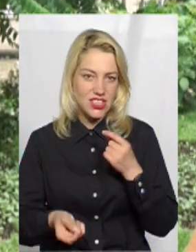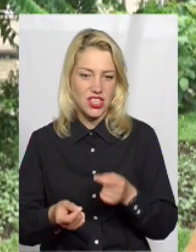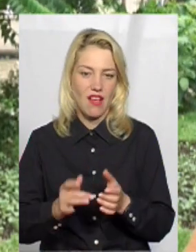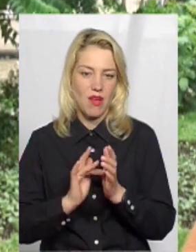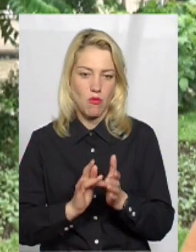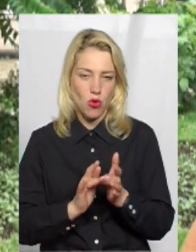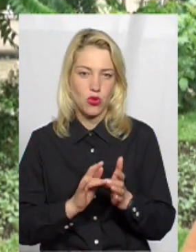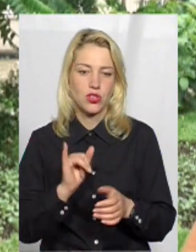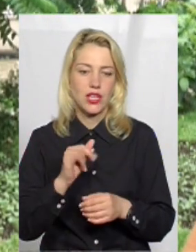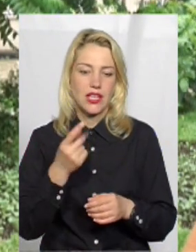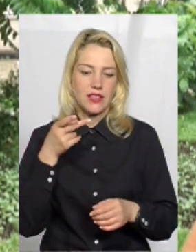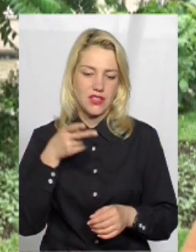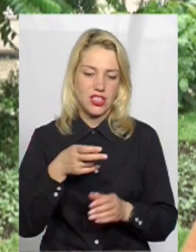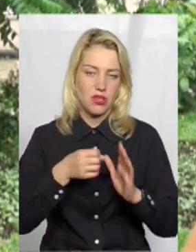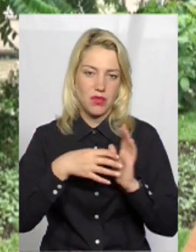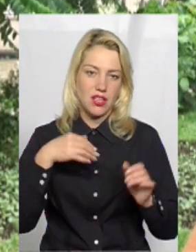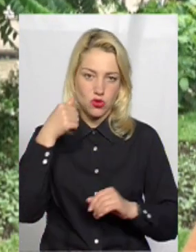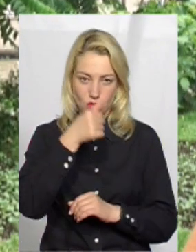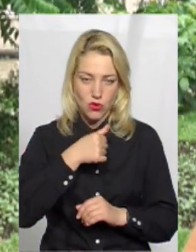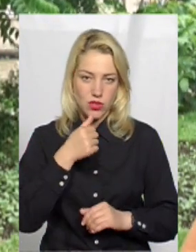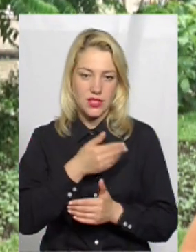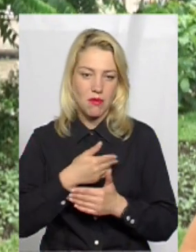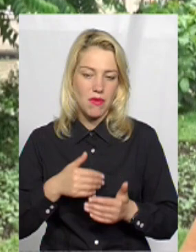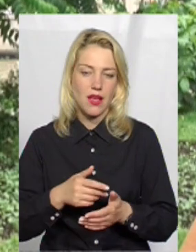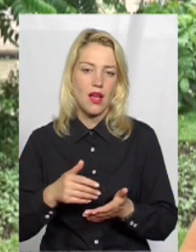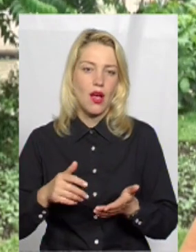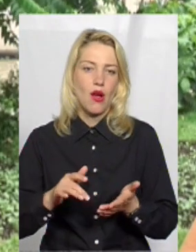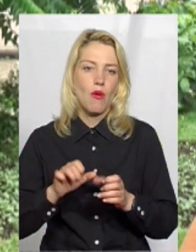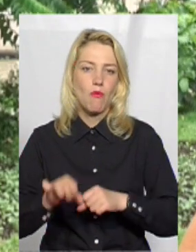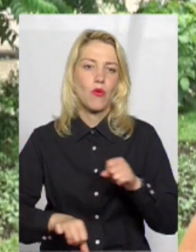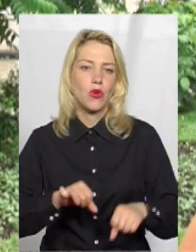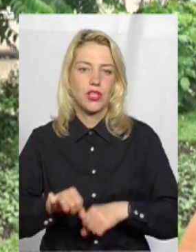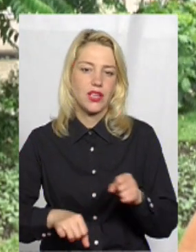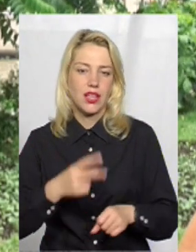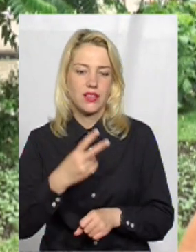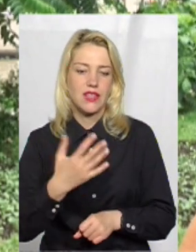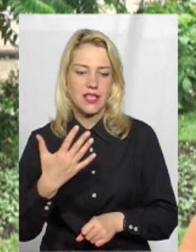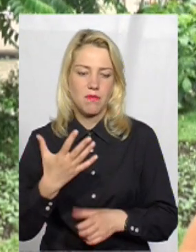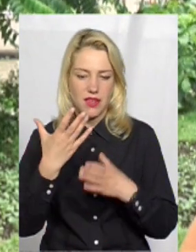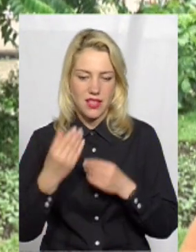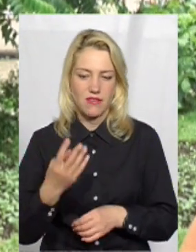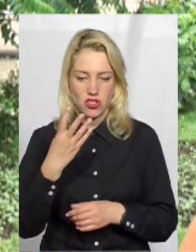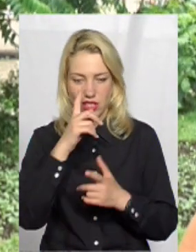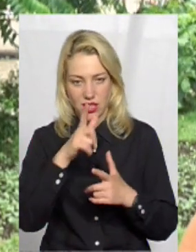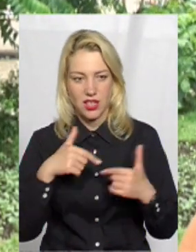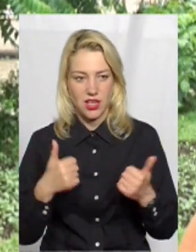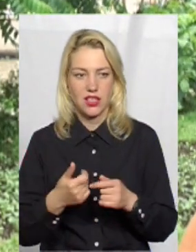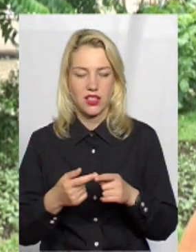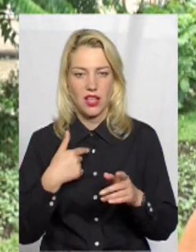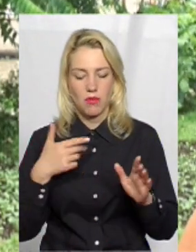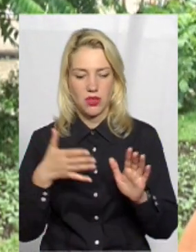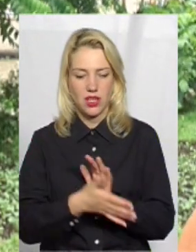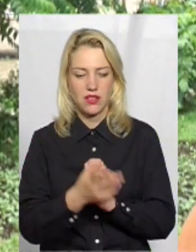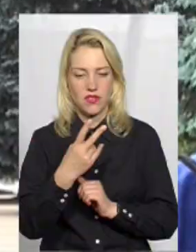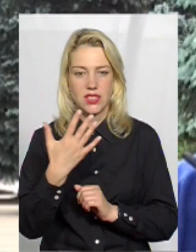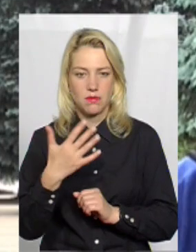2015 році ми проїхали 25 днів в 4 країни, і я потратив на це 25 євро і